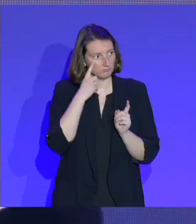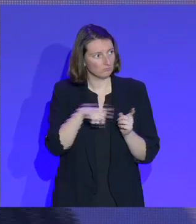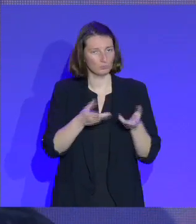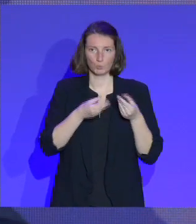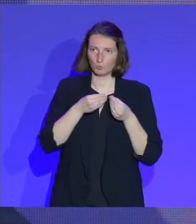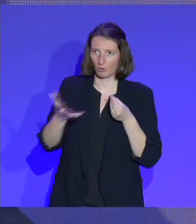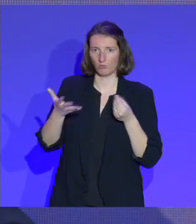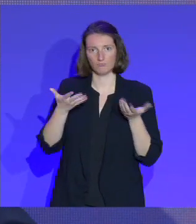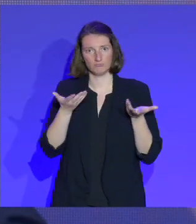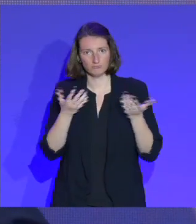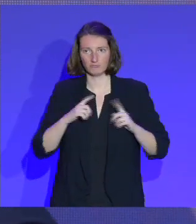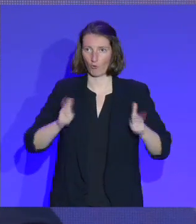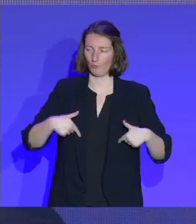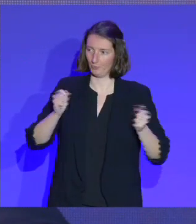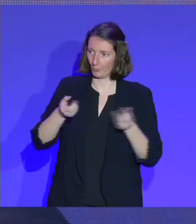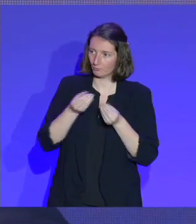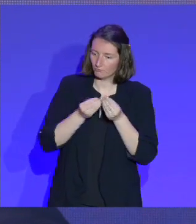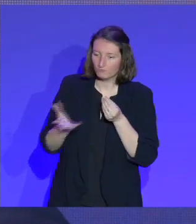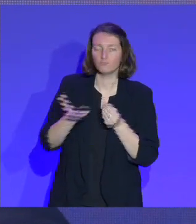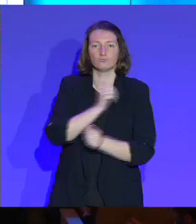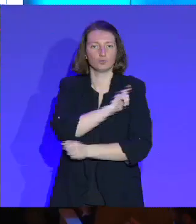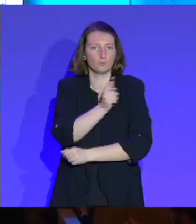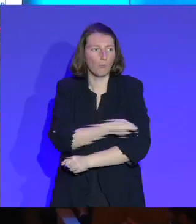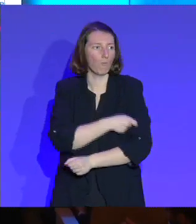manuels et tout ça à l'école. Mais typiquement,